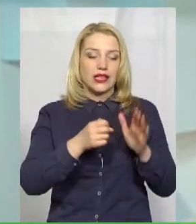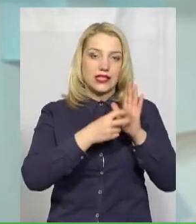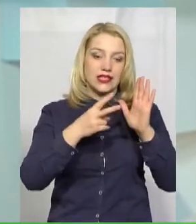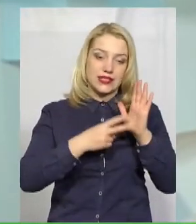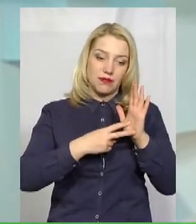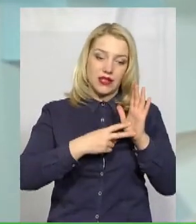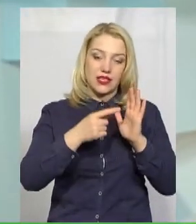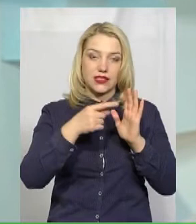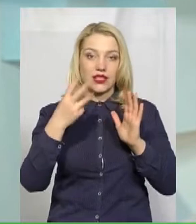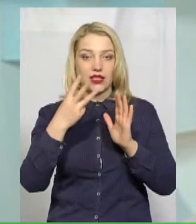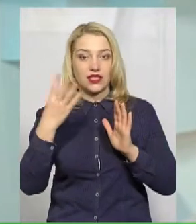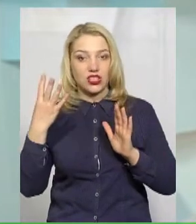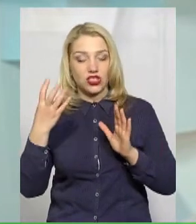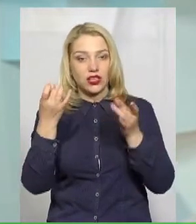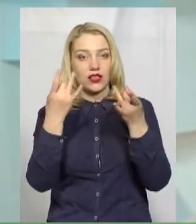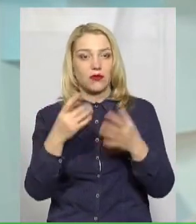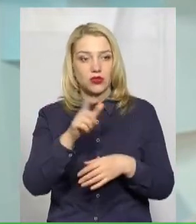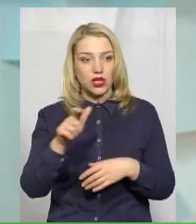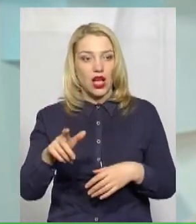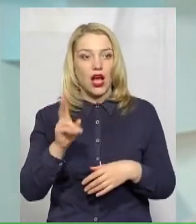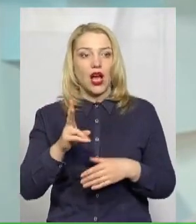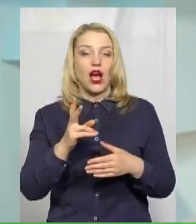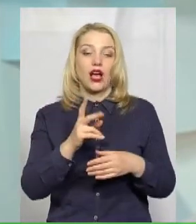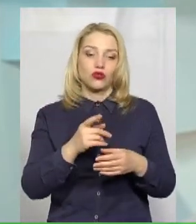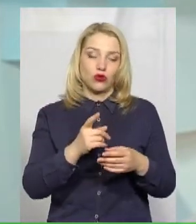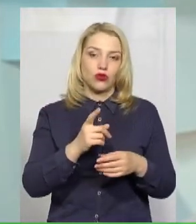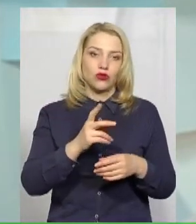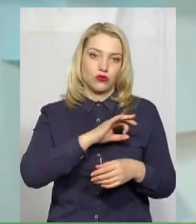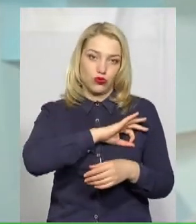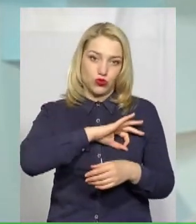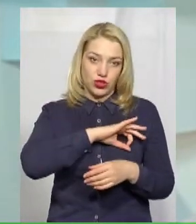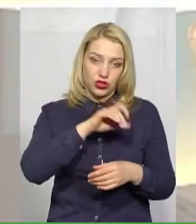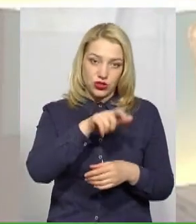до 34, а на посадових осіб від 34 до 1700 гривень.